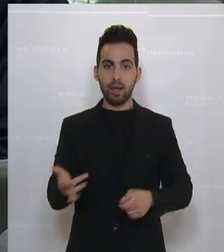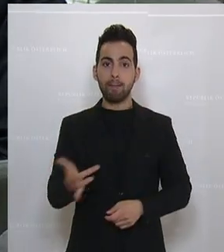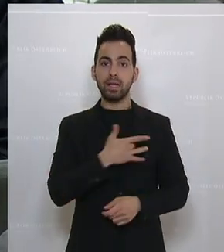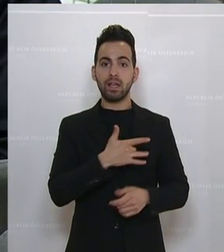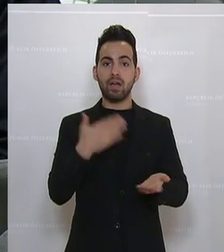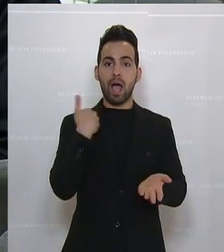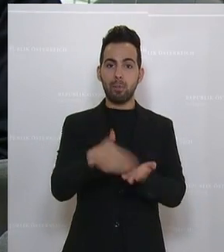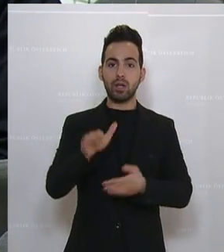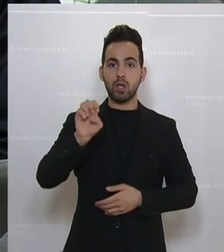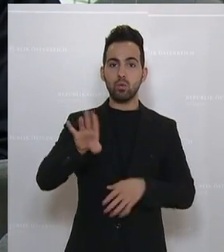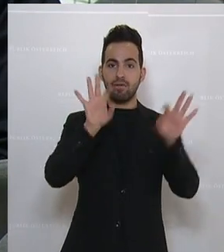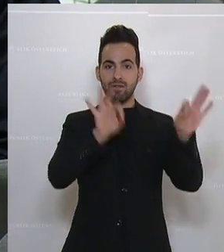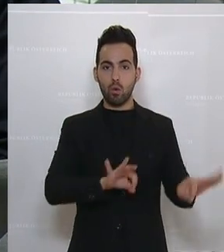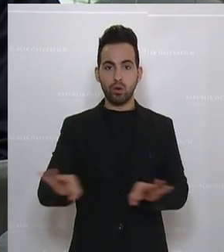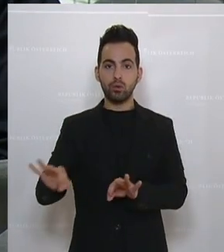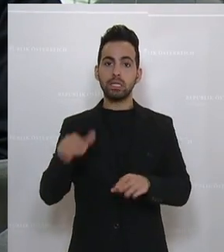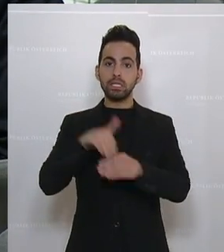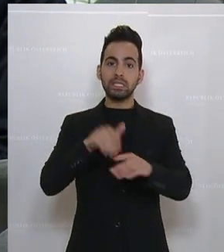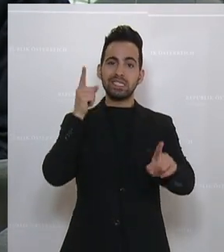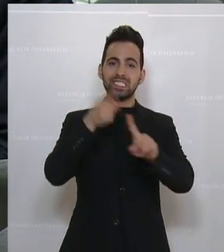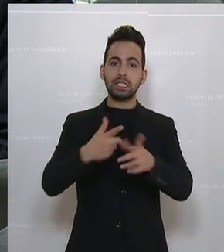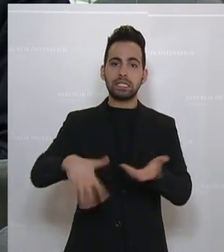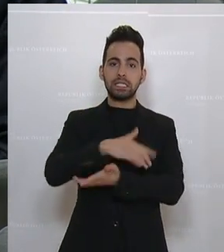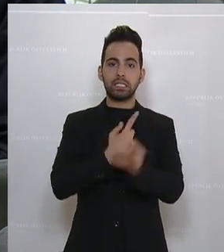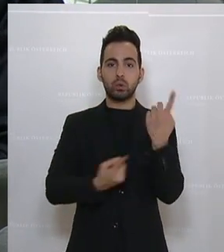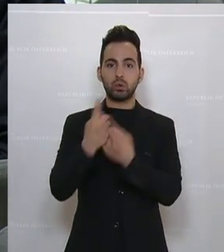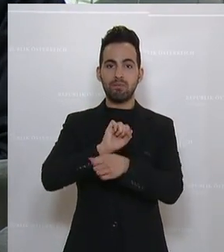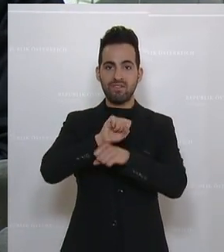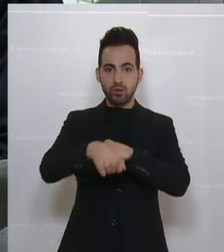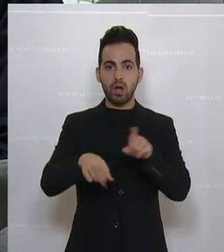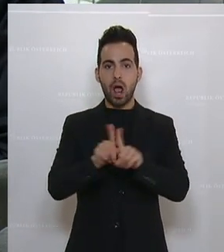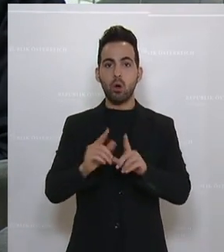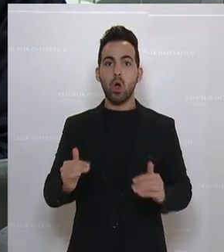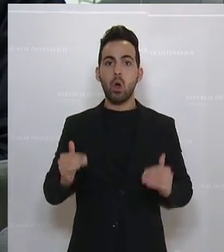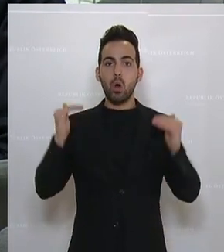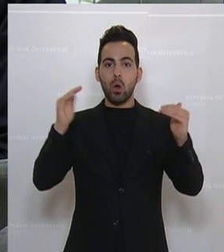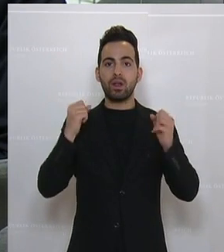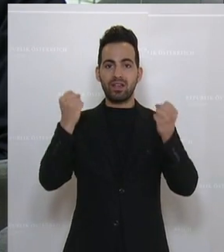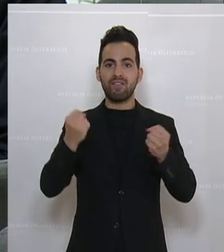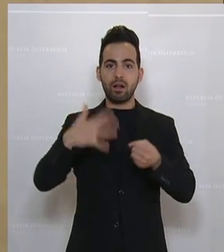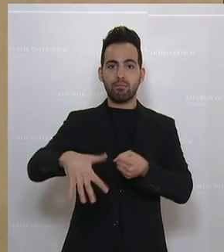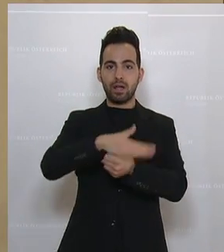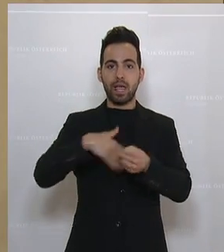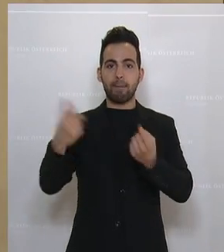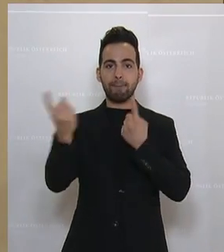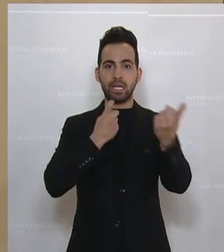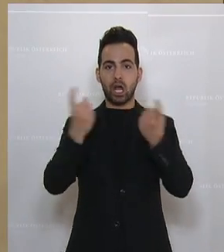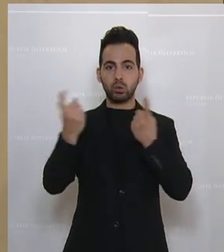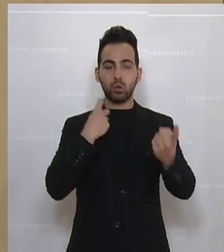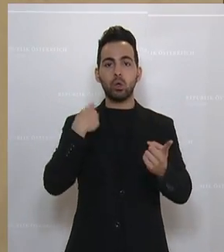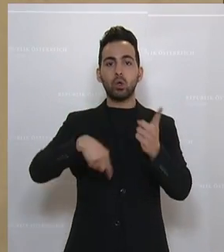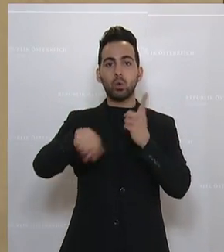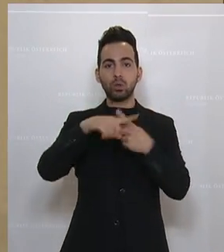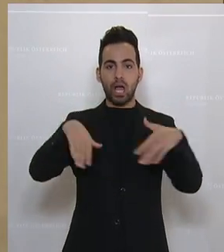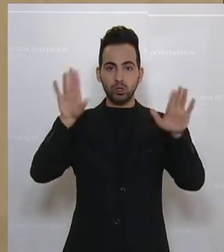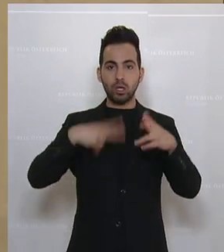betreffend Ablehnung der EU-Verordnung zur Bewältigung von Krisensituationen und Situationen höherer Gewalt im Bereich Migration und